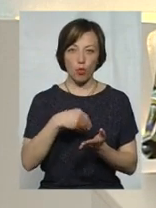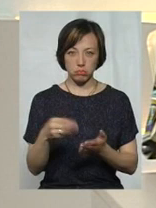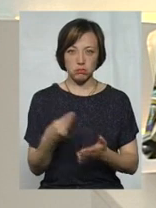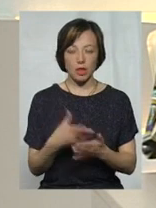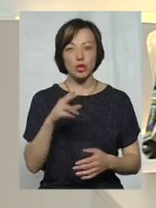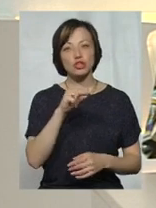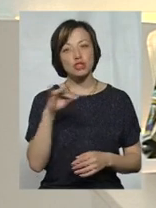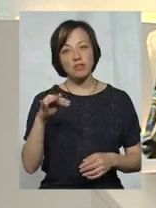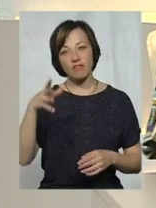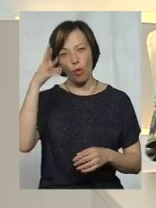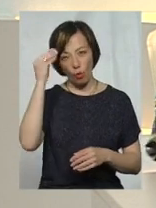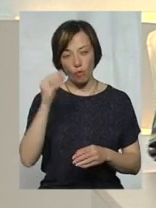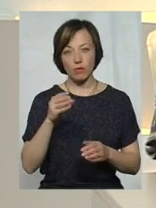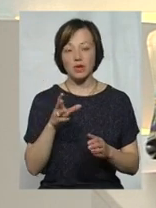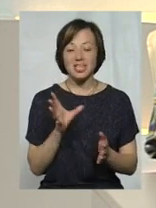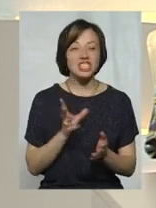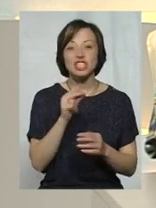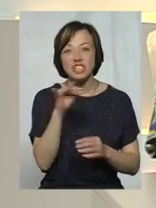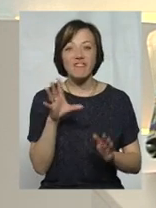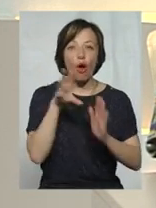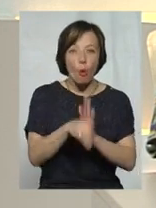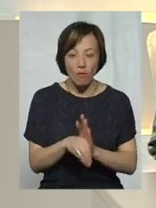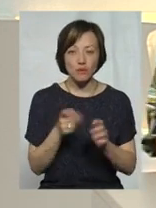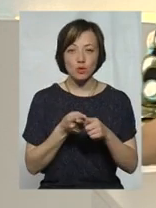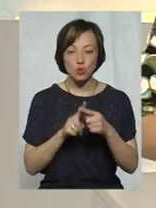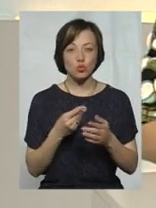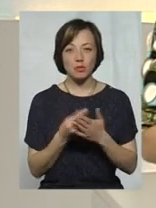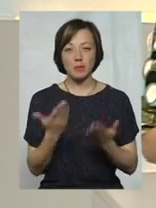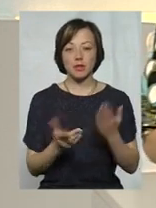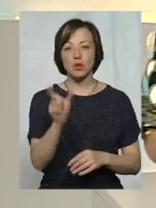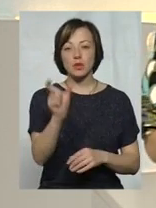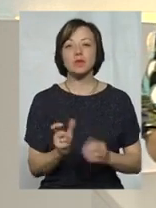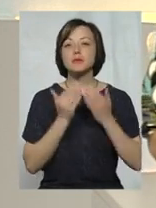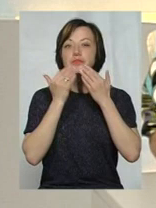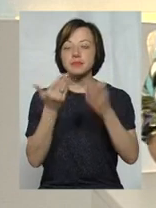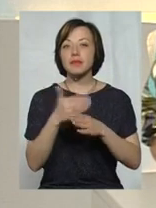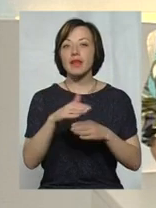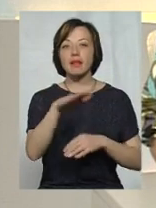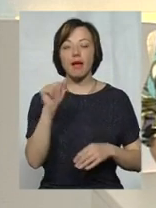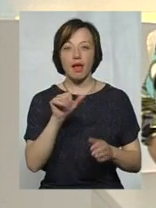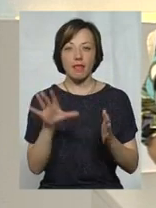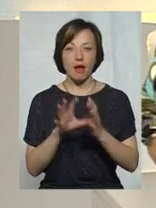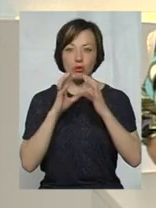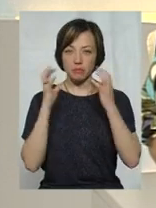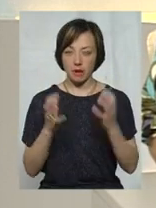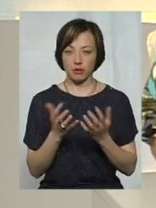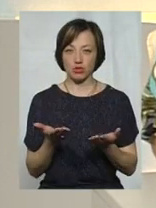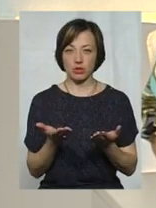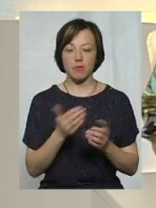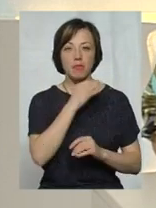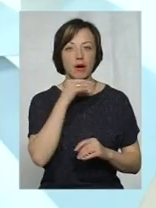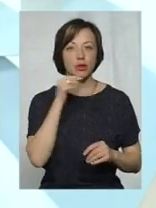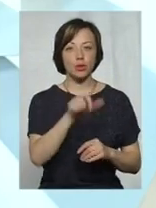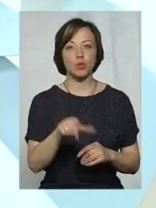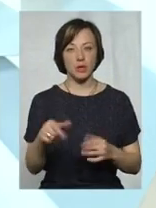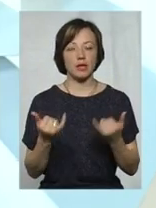враховується в цю суму, чи береться до уваги, якщо, наприклад, людина звернулася за тим самим кредитом на енергозбереження. Адже багато